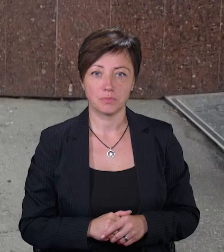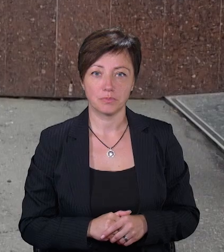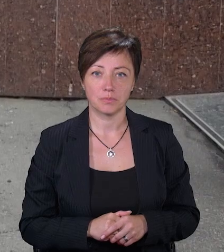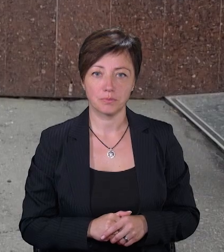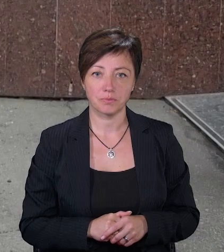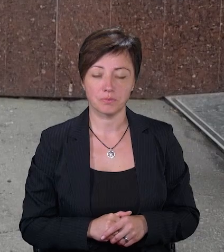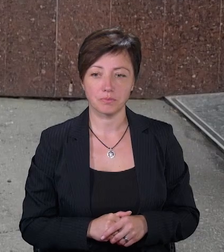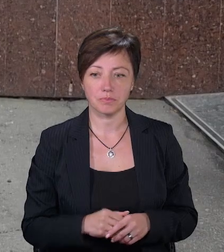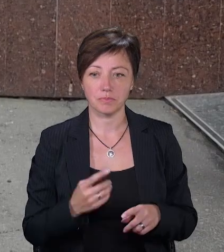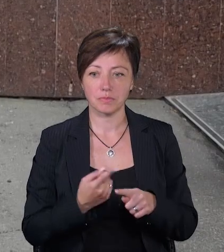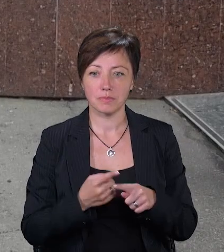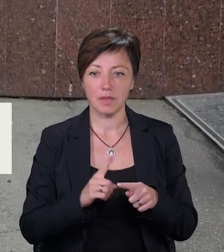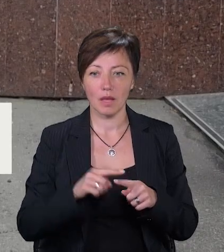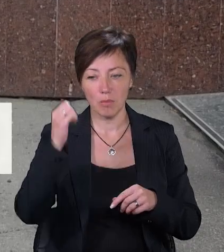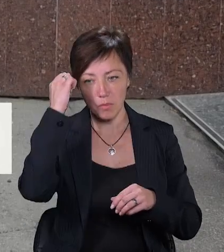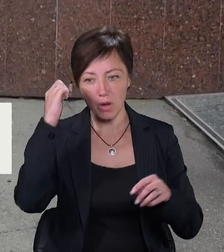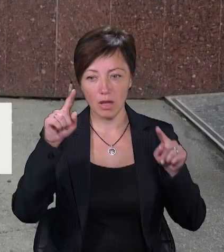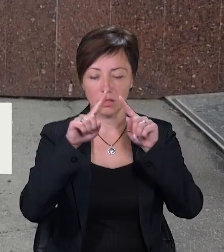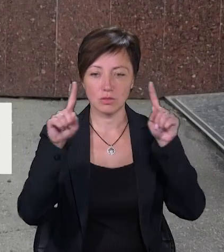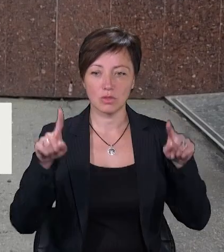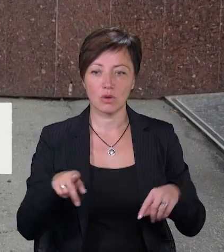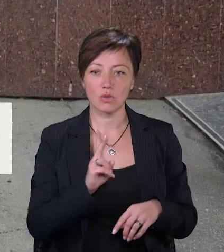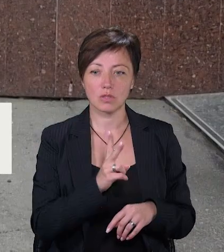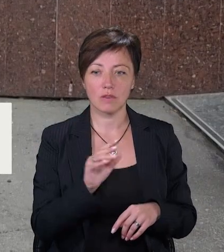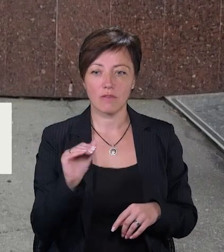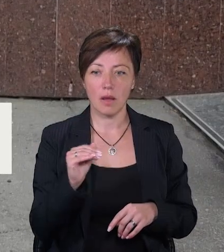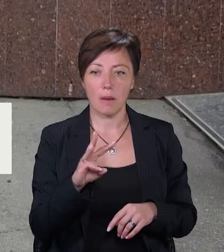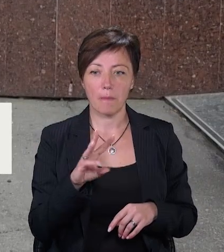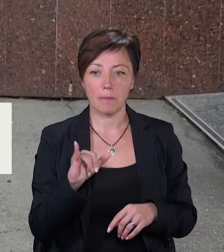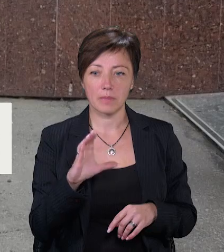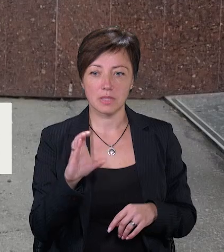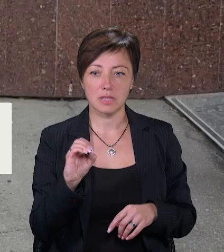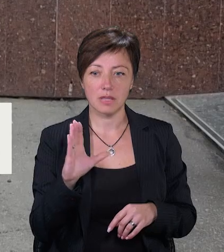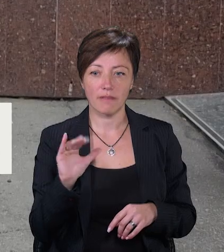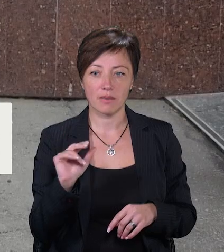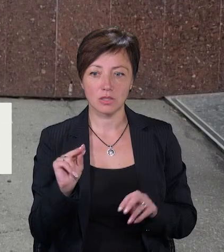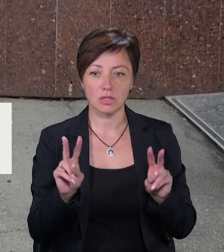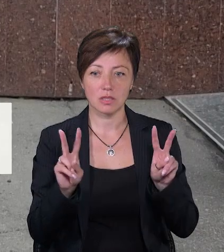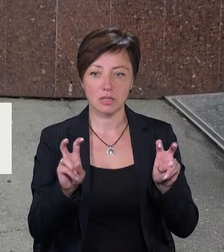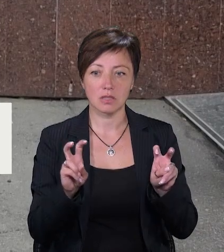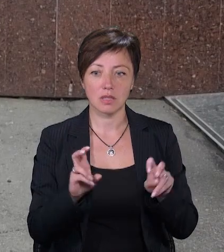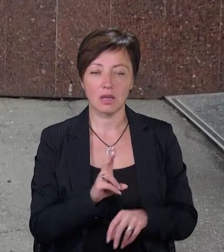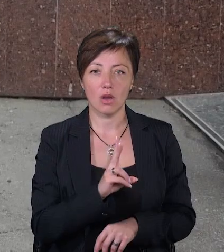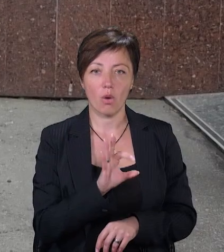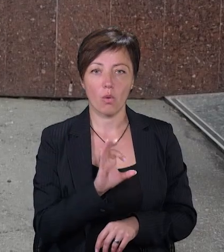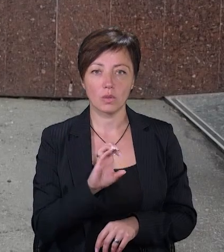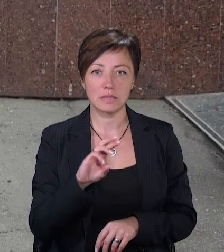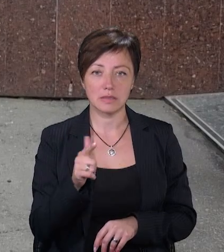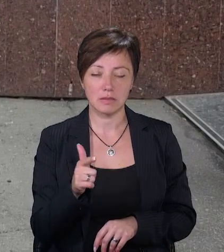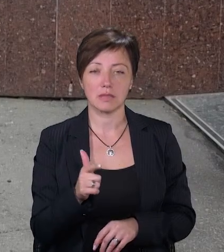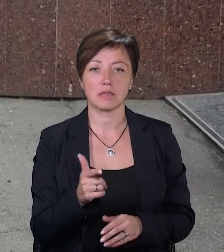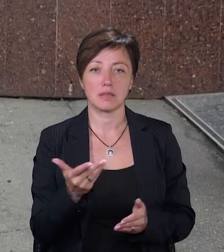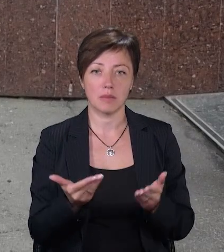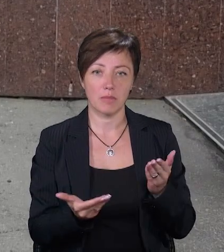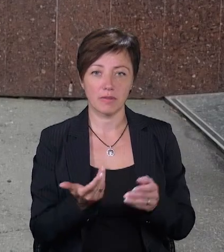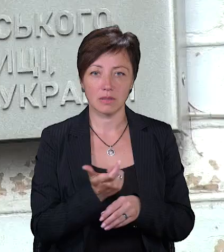Це меморіальна дошка Костянтину Федоровичу Місевичу, або, як ми звати, називати Костю Місевичу, напевно,